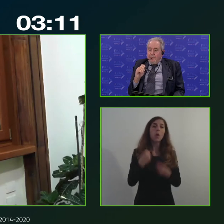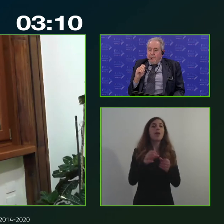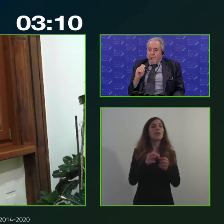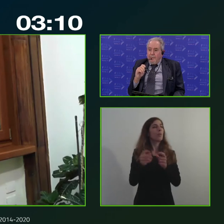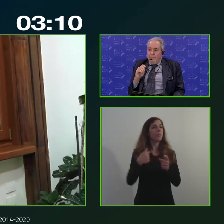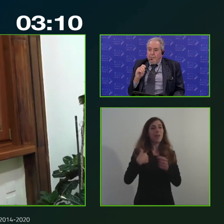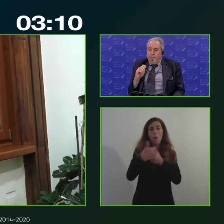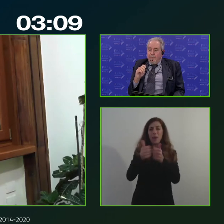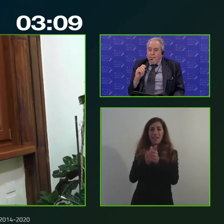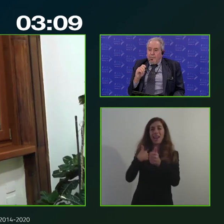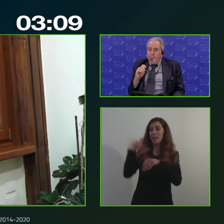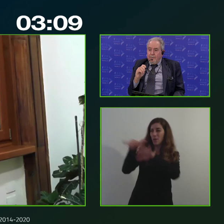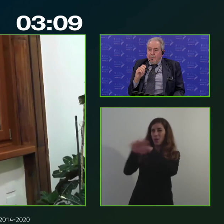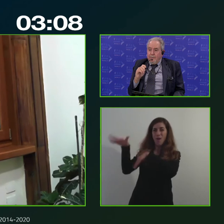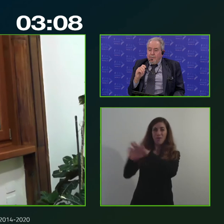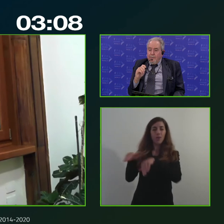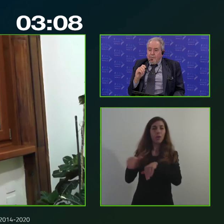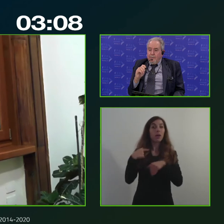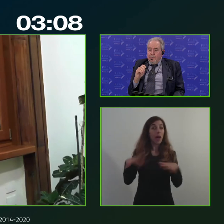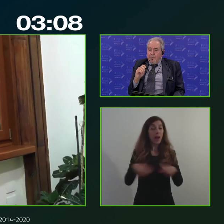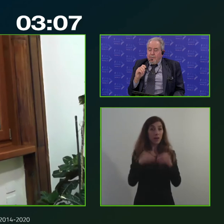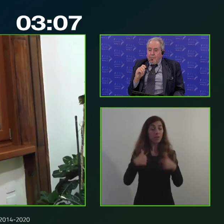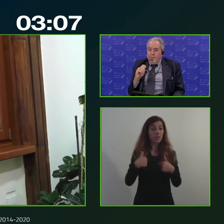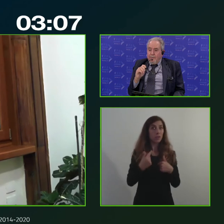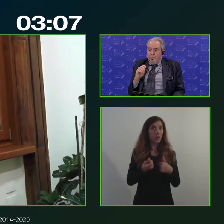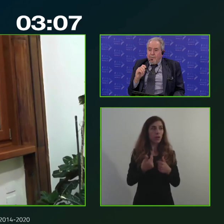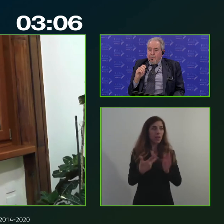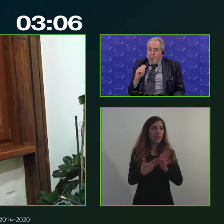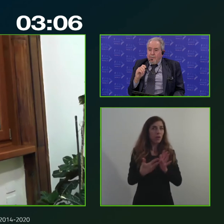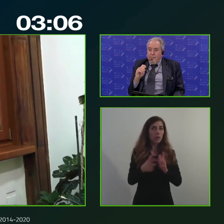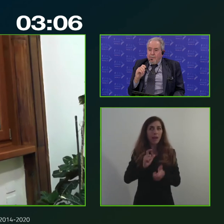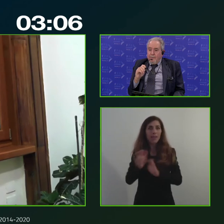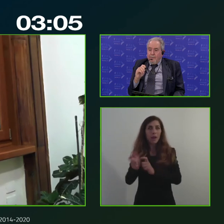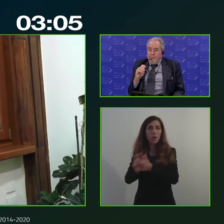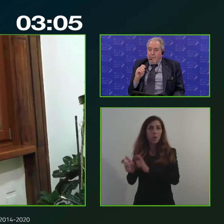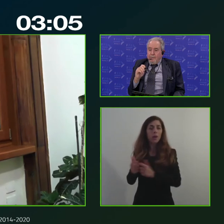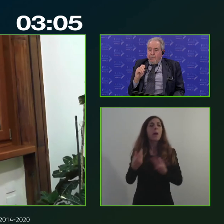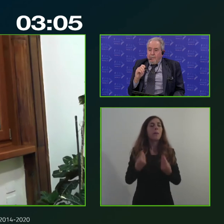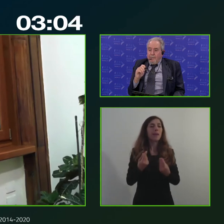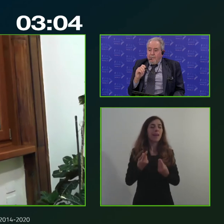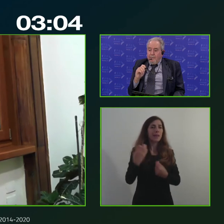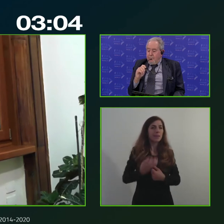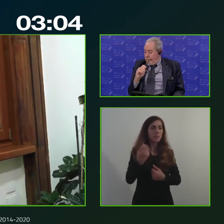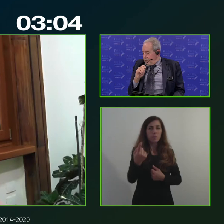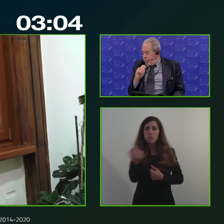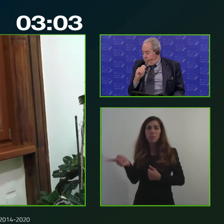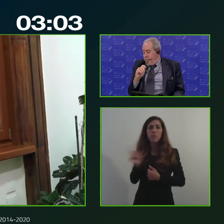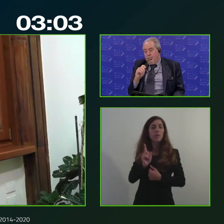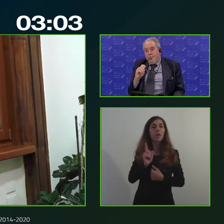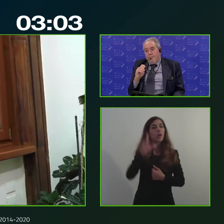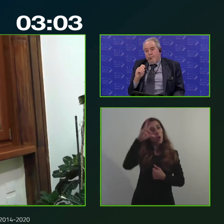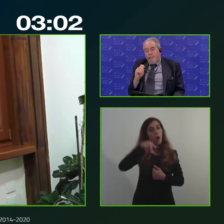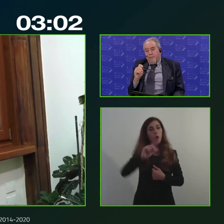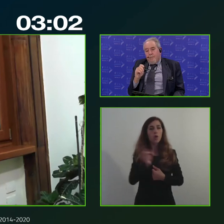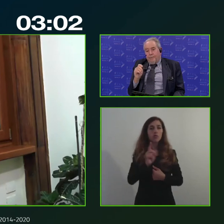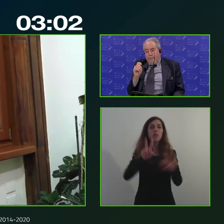partenariato inizialmente avevo difficoltà pure a interrofire con loro perché era un partenariato che molto spesso non conosceva perfettamente il tema su